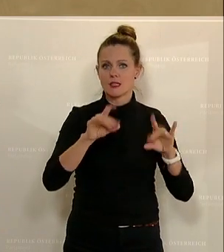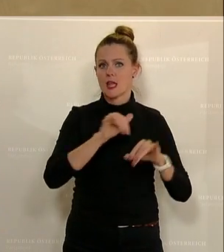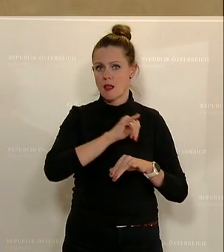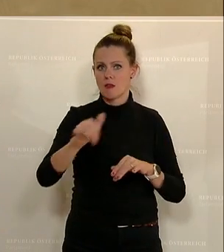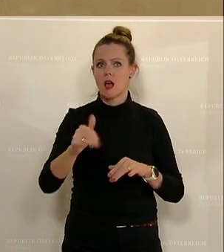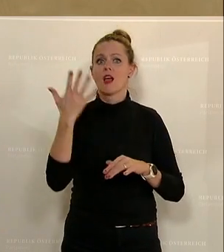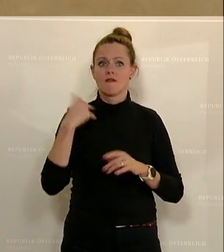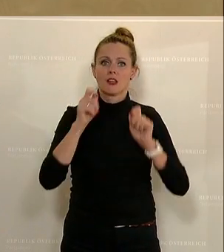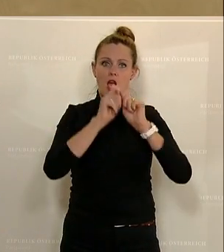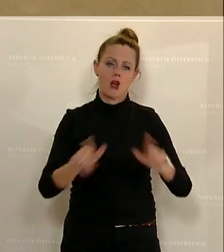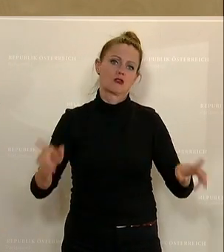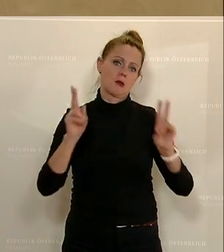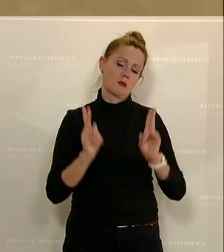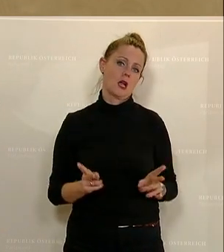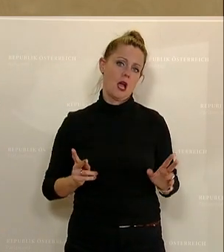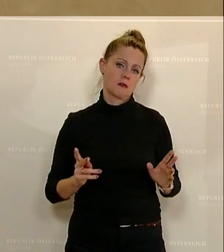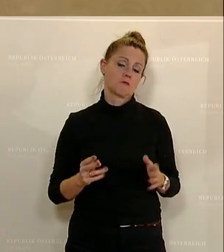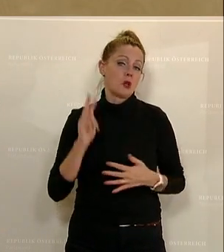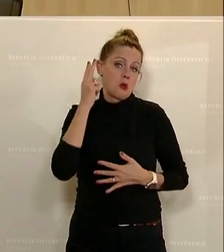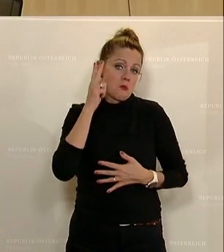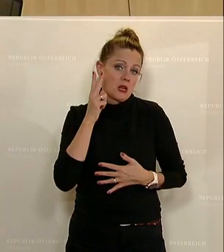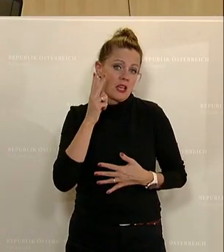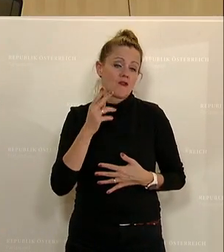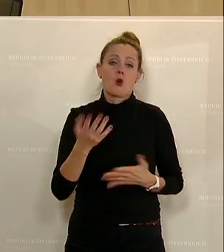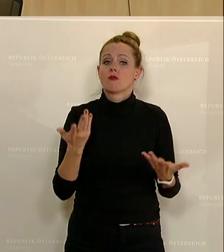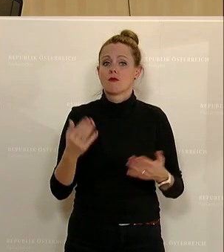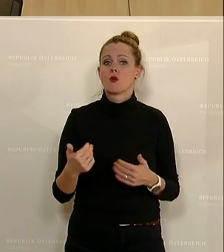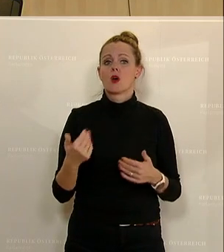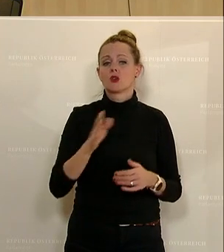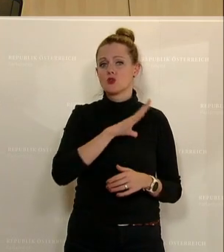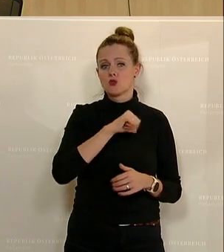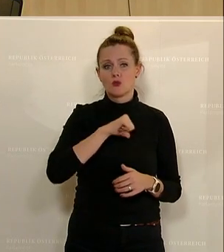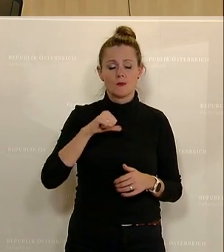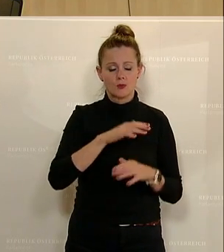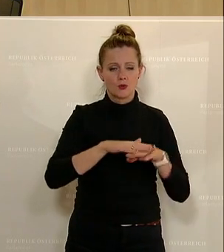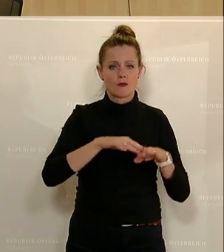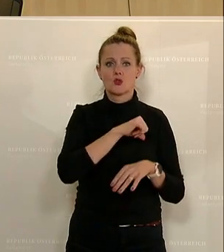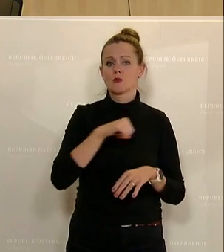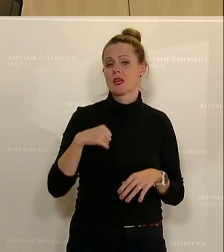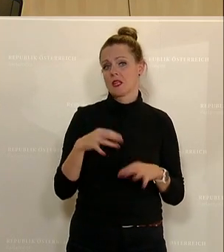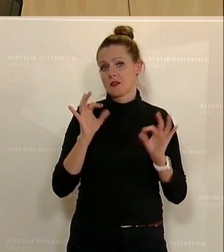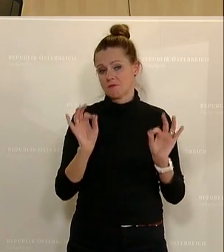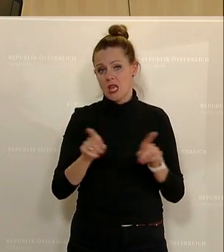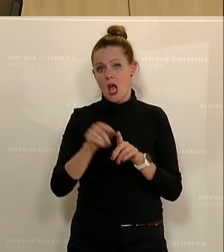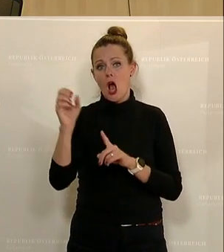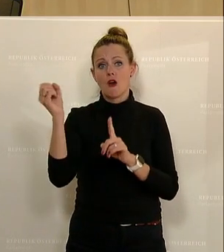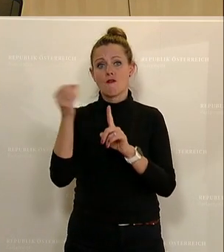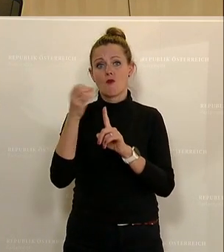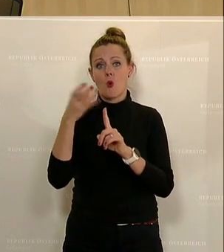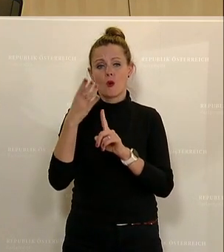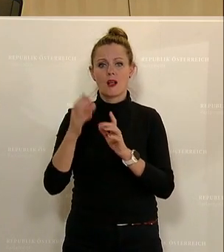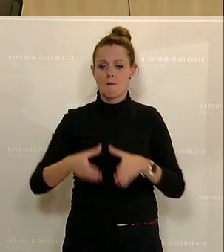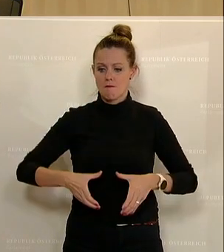ausschreiben könnten. Das wäre eine Überlegung wert und würde viel für die Souveränität bringen. Das Zweite sind die Funkmasten, die ich ansprechen möchte,